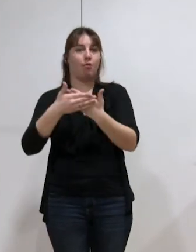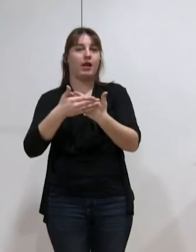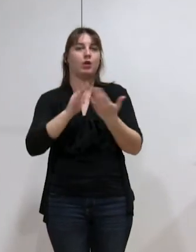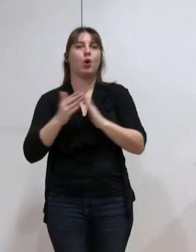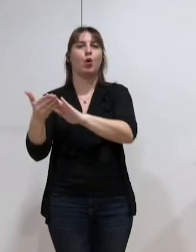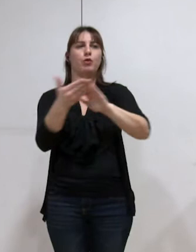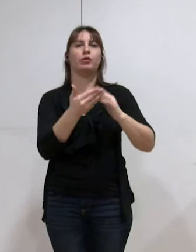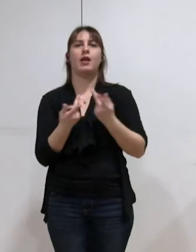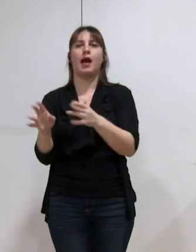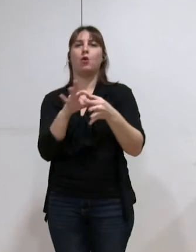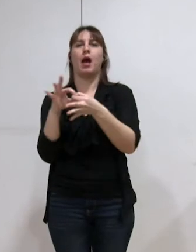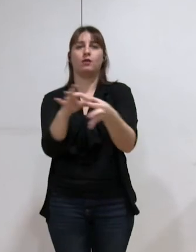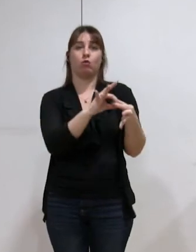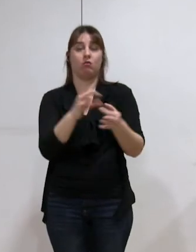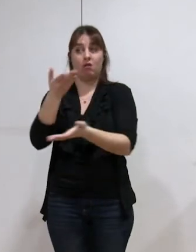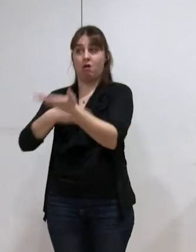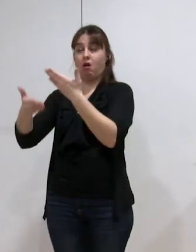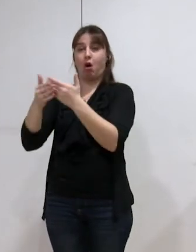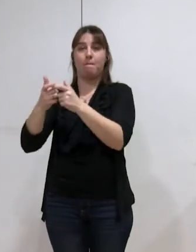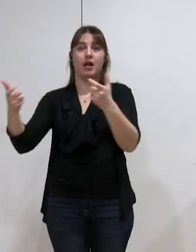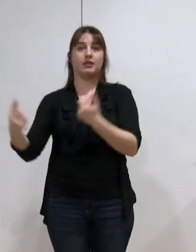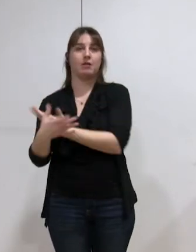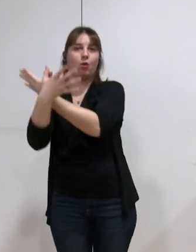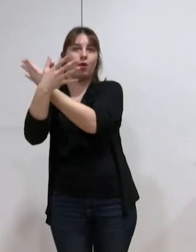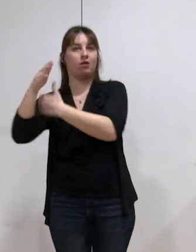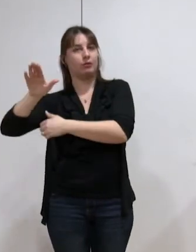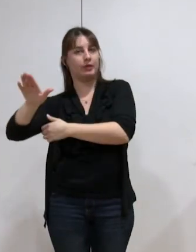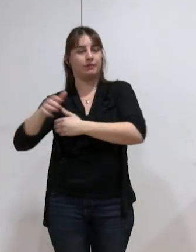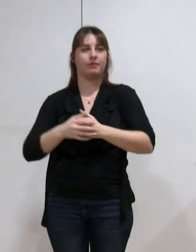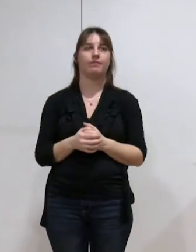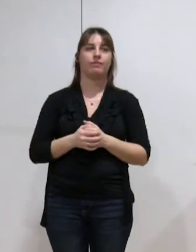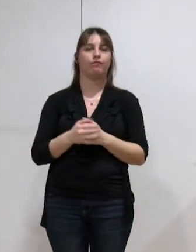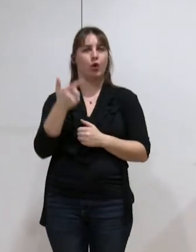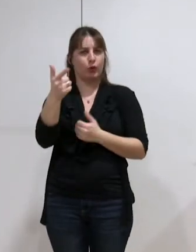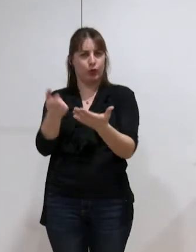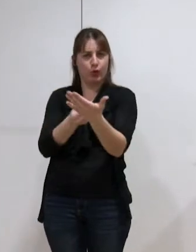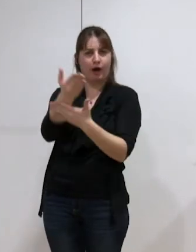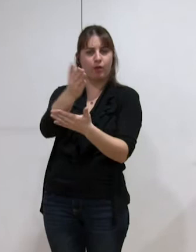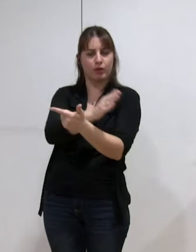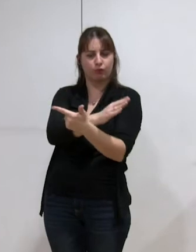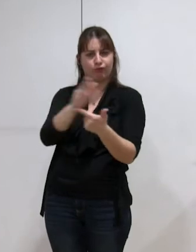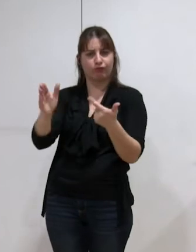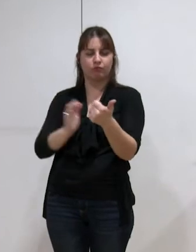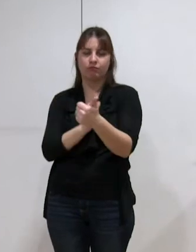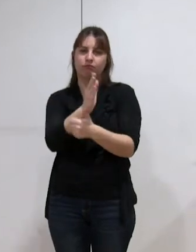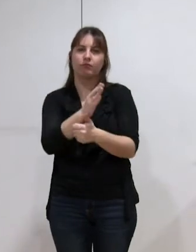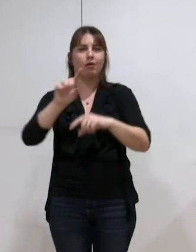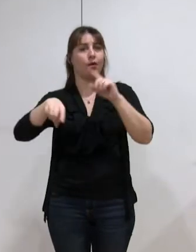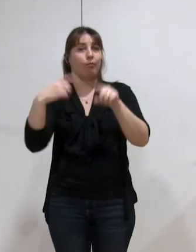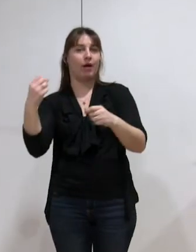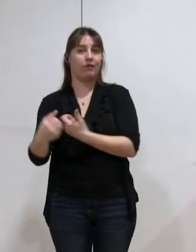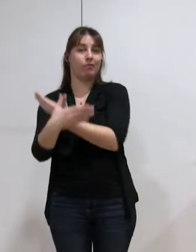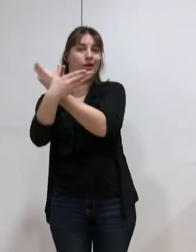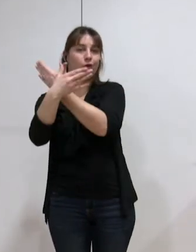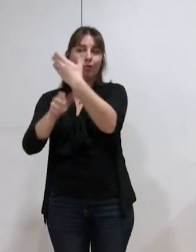Il y avait d'abord deux choses à signaler. La première,'est que ce passage en métropole